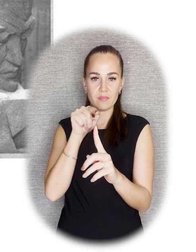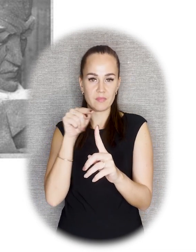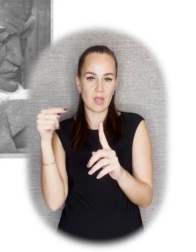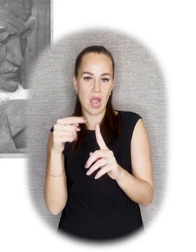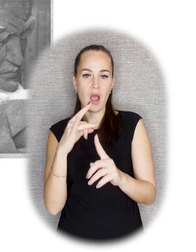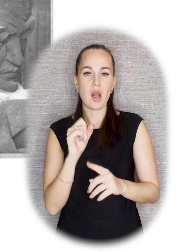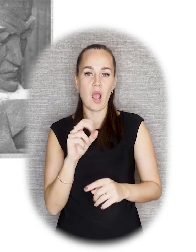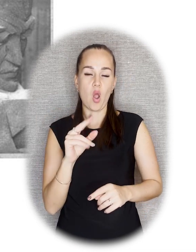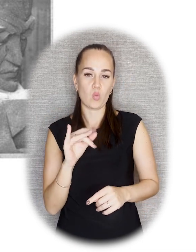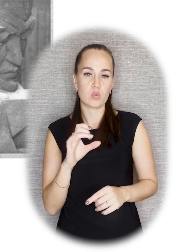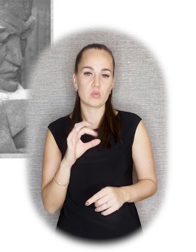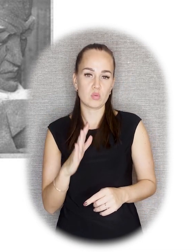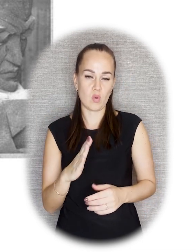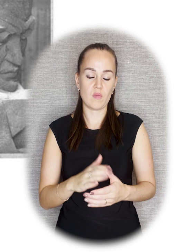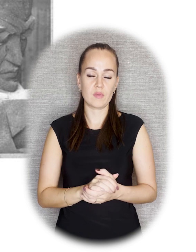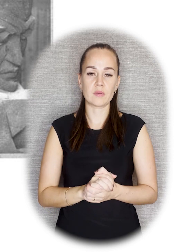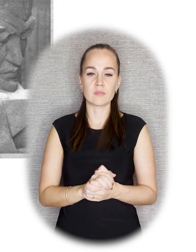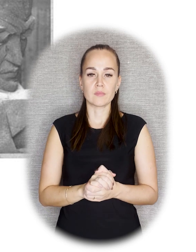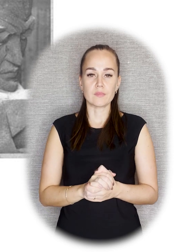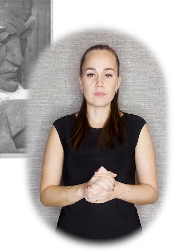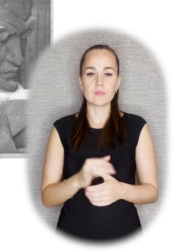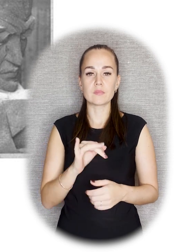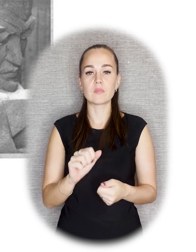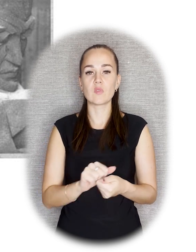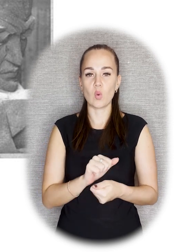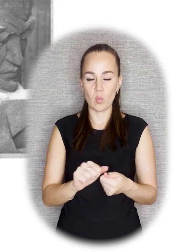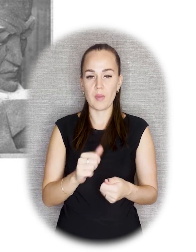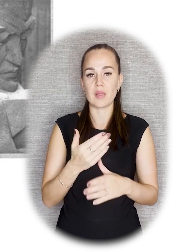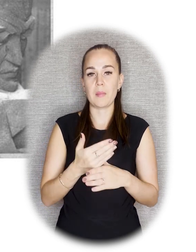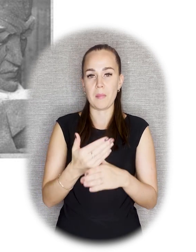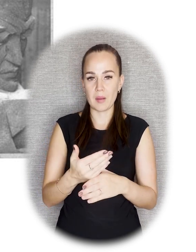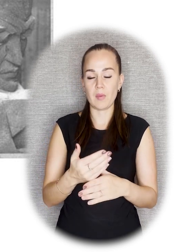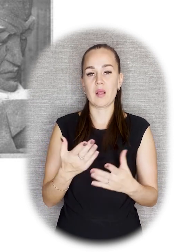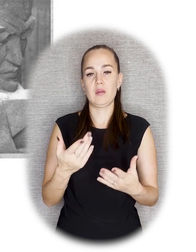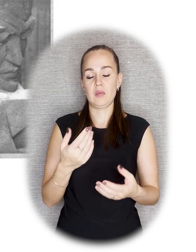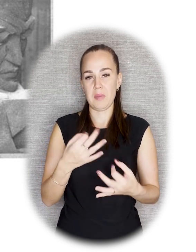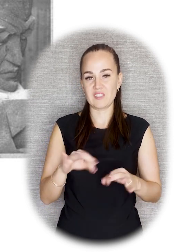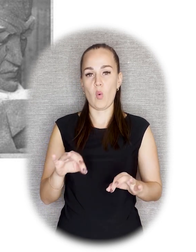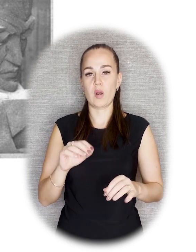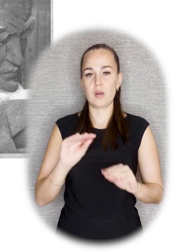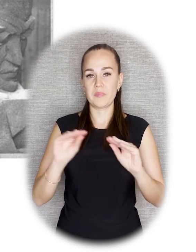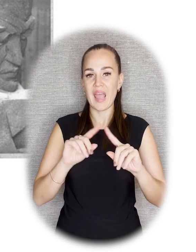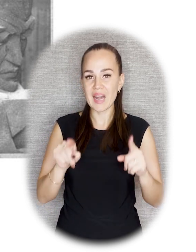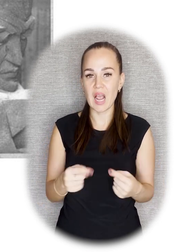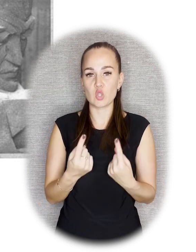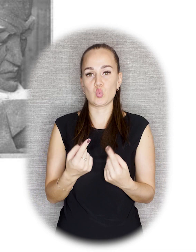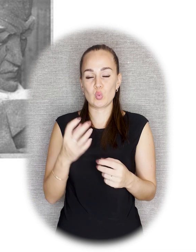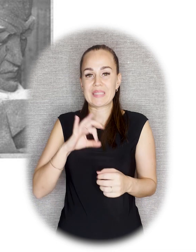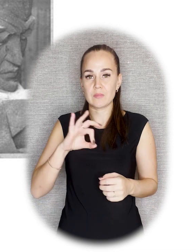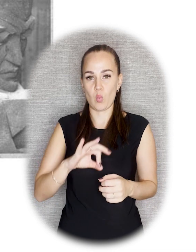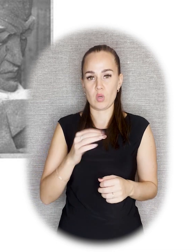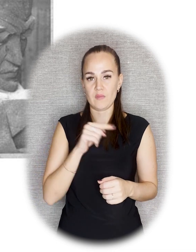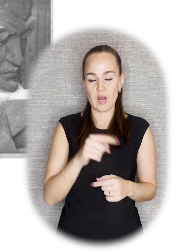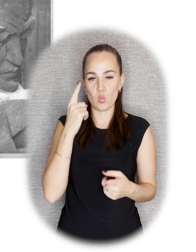И как раз-таки эти документы позволили в реконструкции уже использовать эту